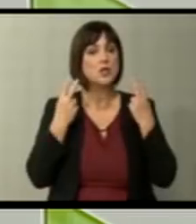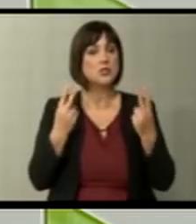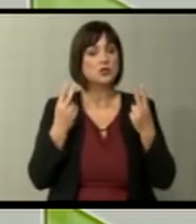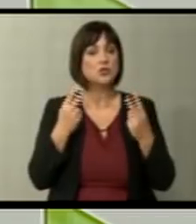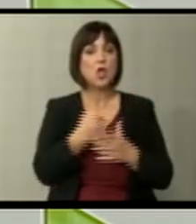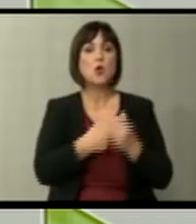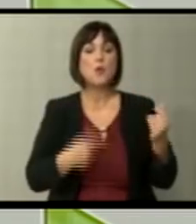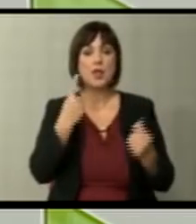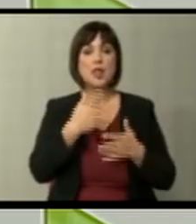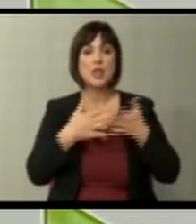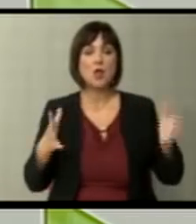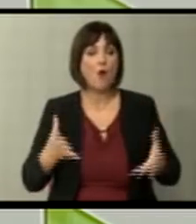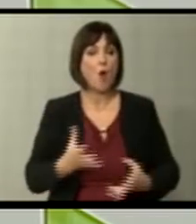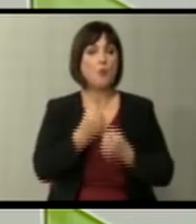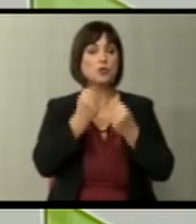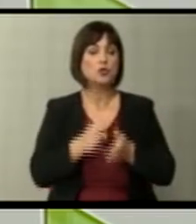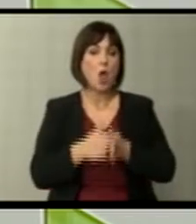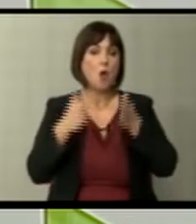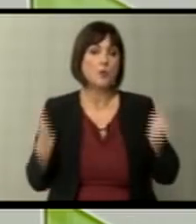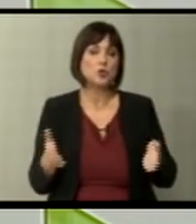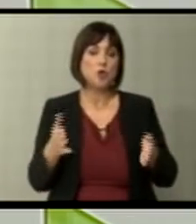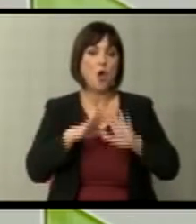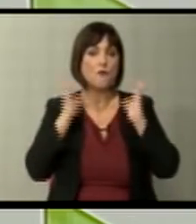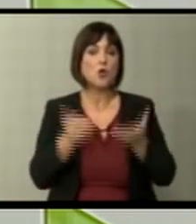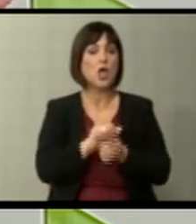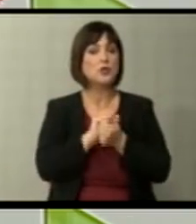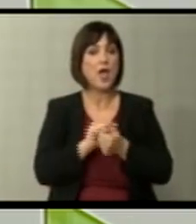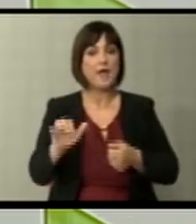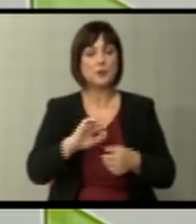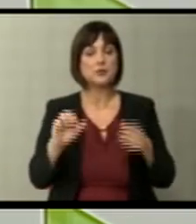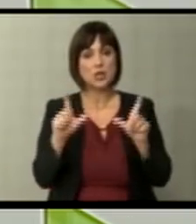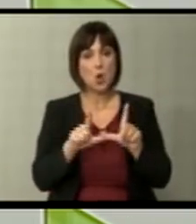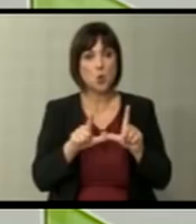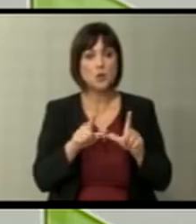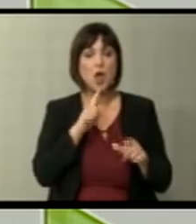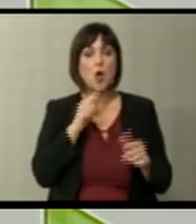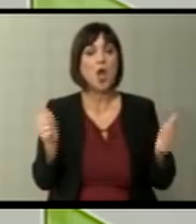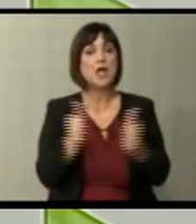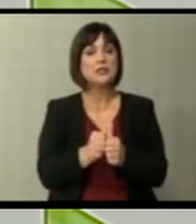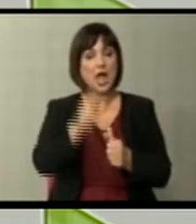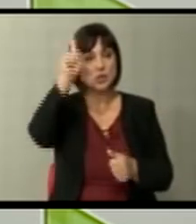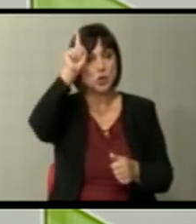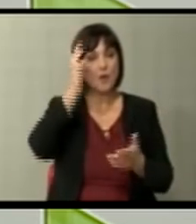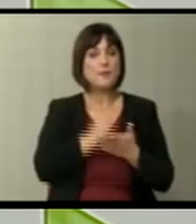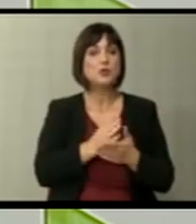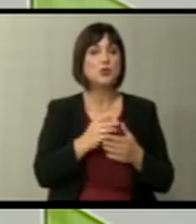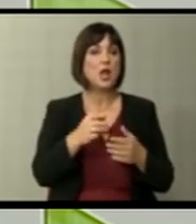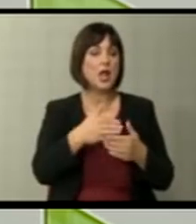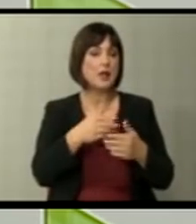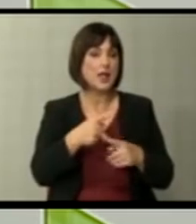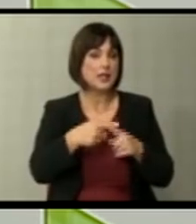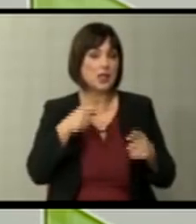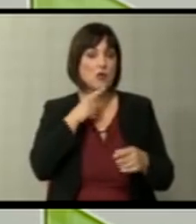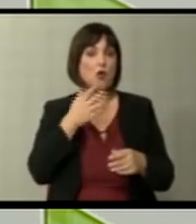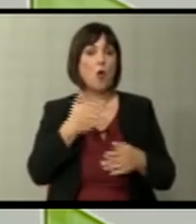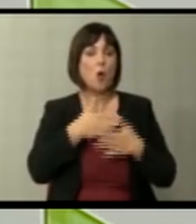бидеќи се губи еден од најголемите поддржувач на проширувањето воопшто историски во Европската Унија, кој што заедно со Германија беше олската, која што во голема